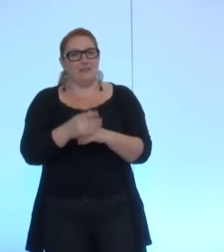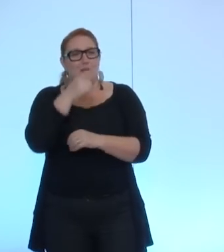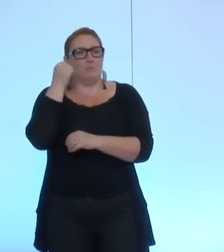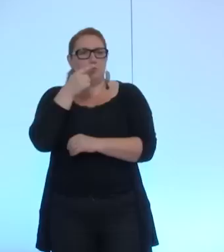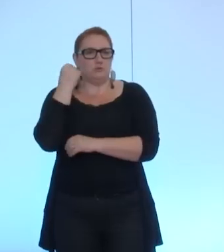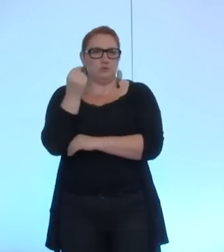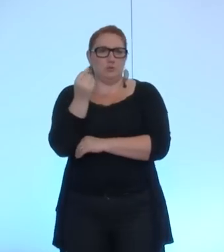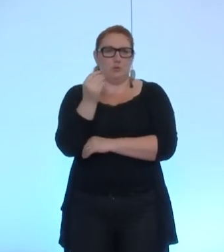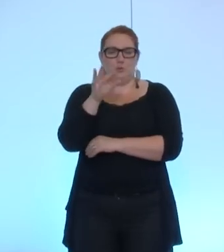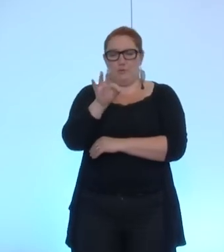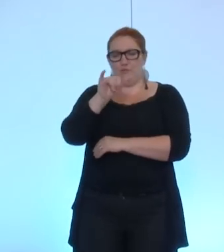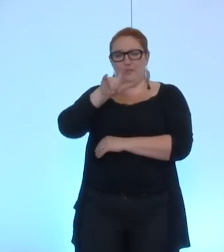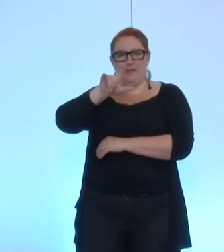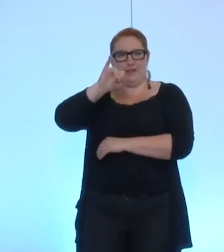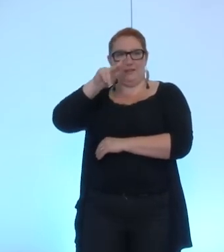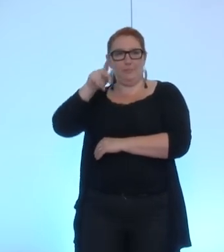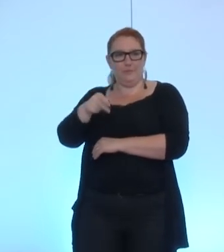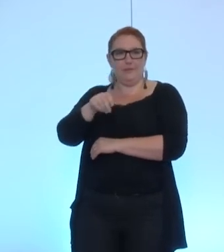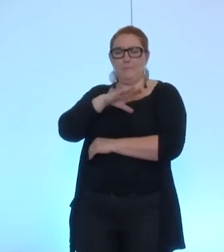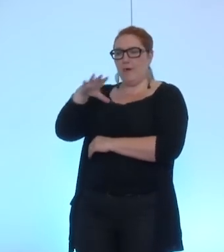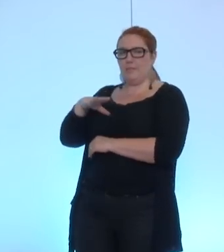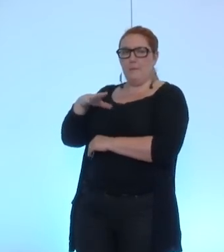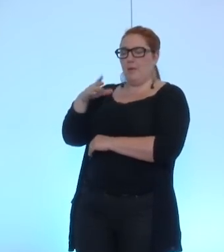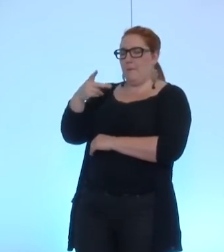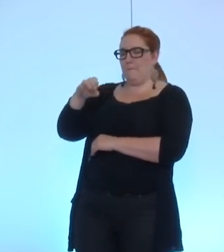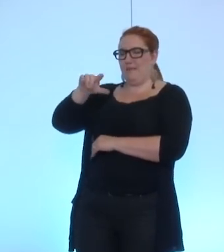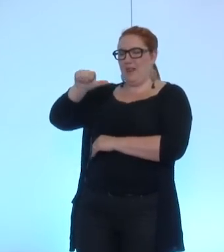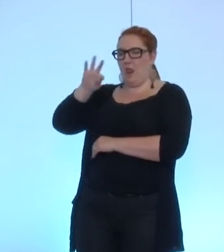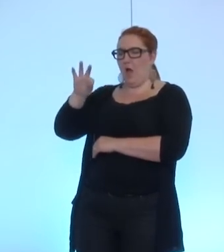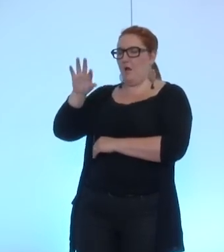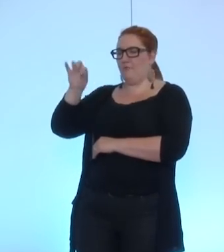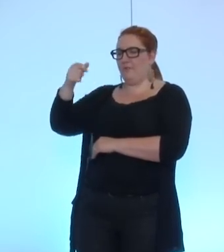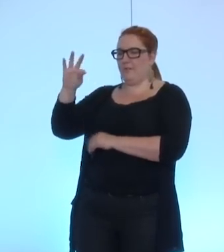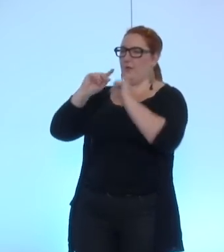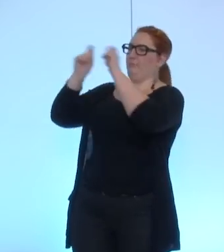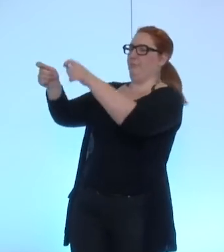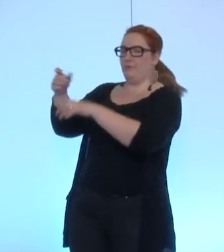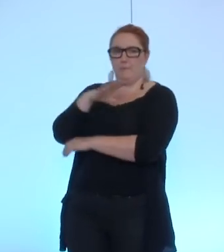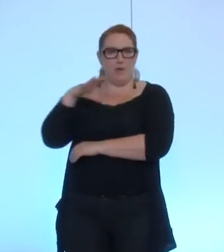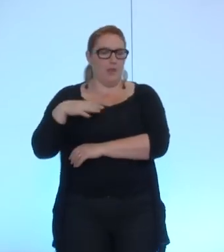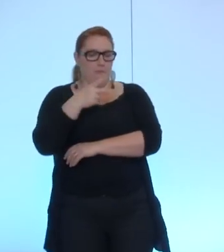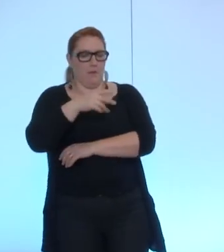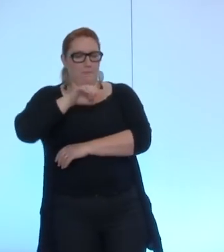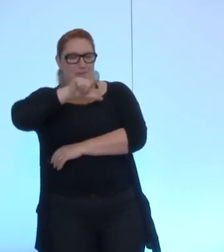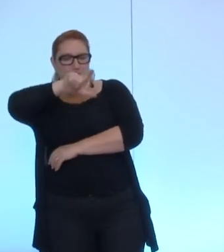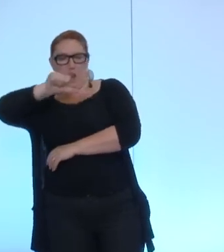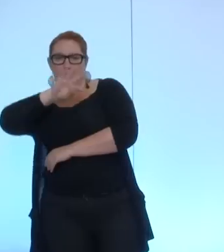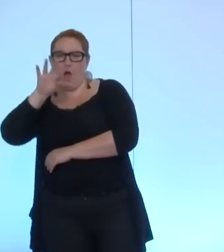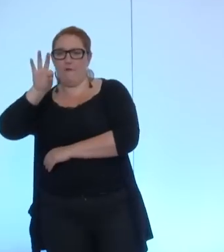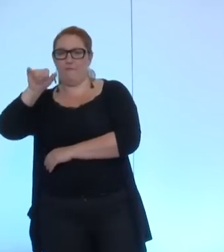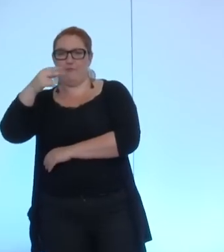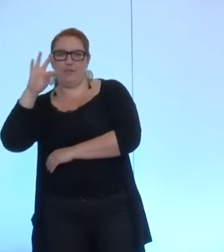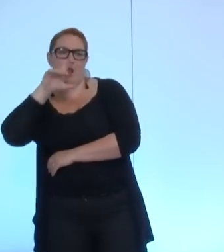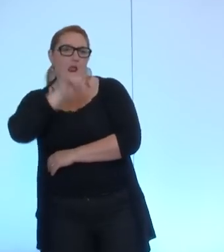M. Lionel Philippi donne pouvoir à Mme Pelafiné pour la soirée, Mme Pelafiné, vous êtes là, M.